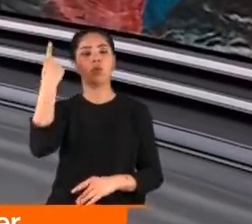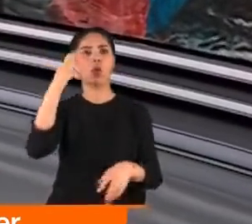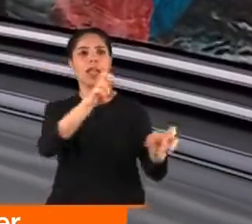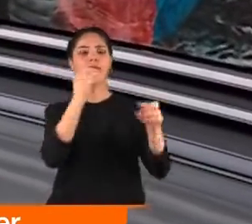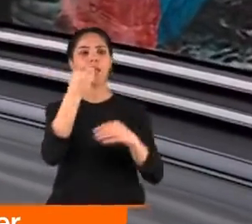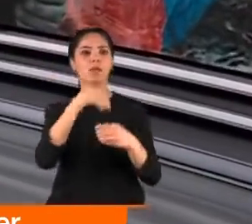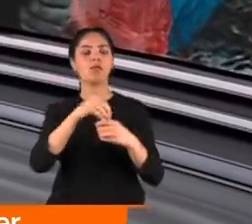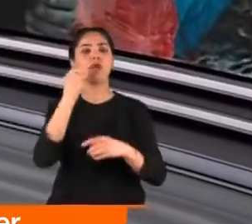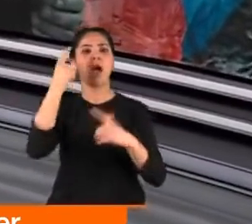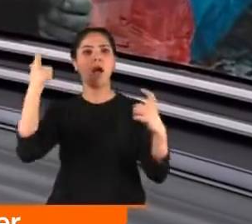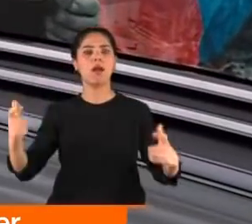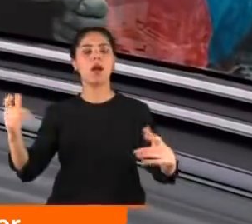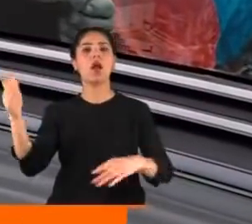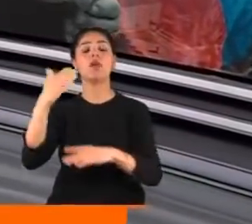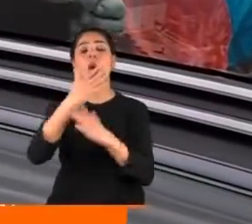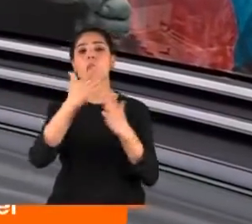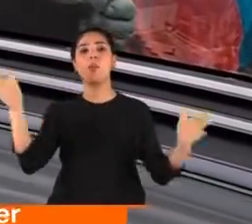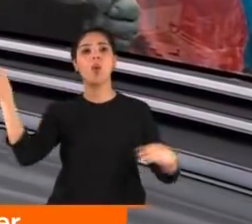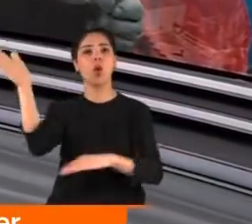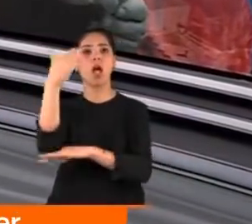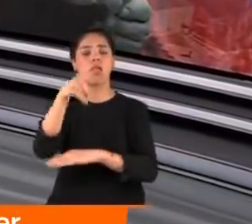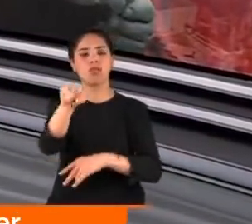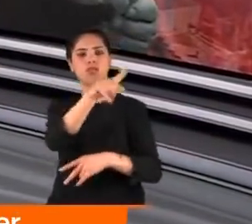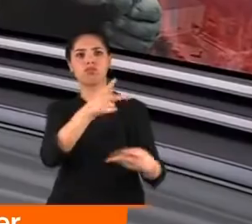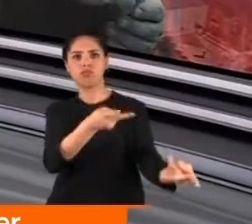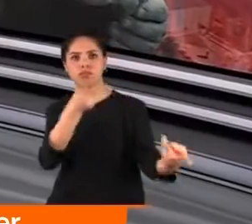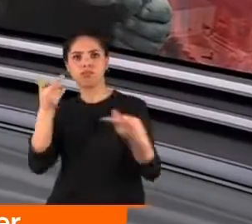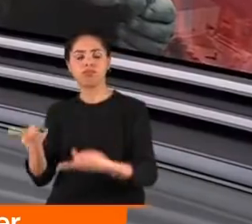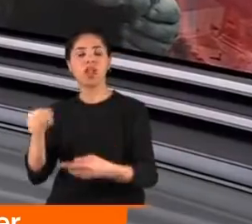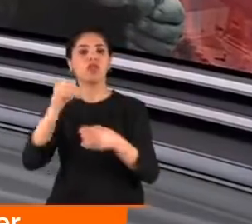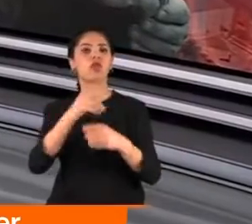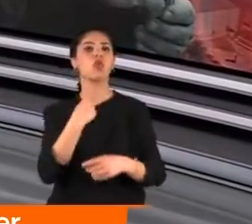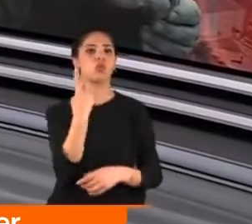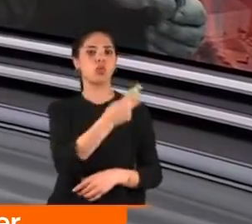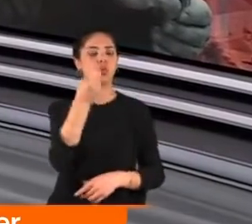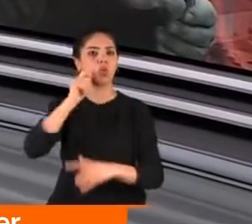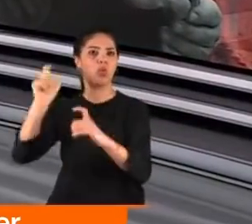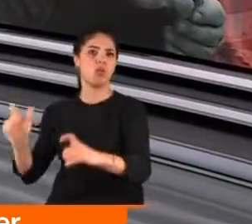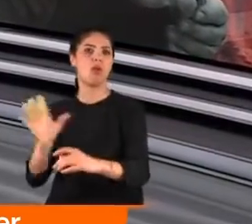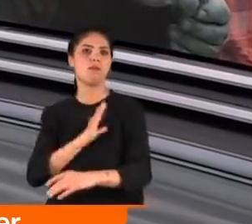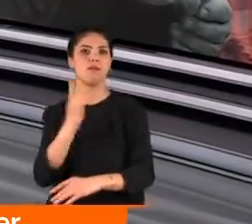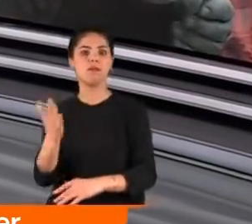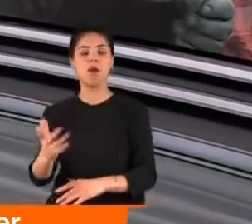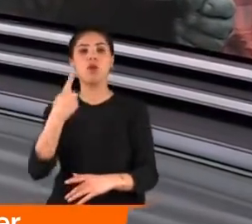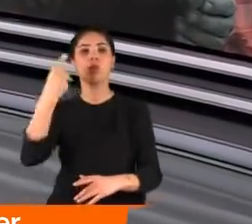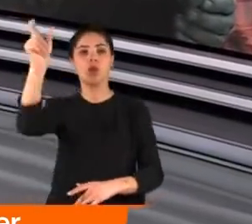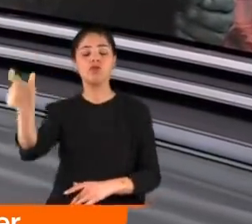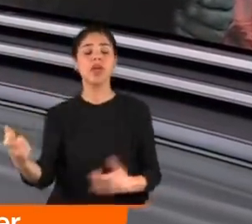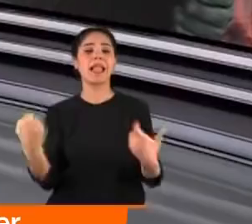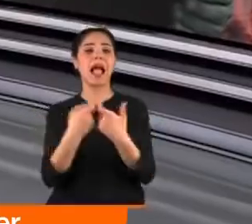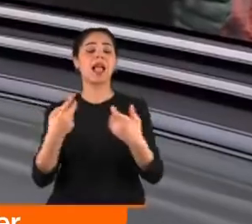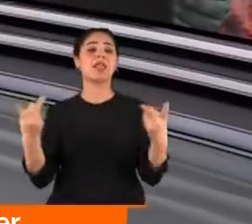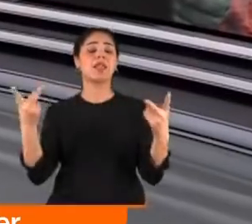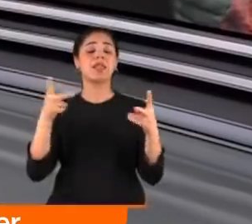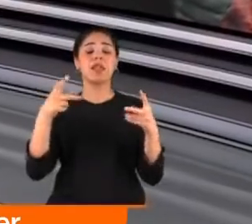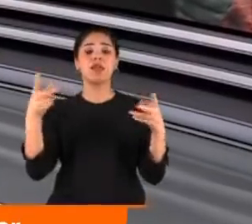yemeğinde Ankara'daki büyük elçileri ağırladı. Aralarında Rus ve Ukraynalı diplomatlar da vardı. Cumhurbaşkanı ateşkes çağrısının üstüne basa basa